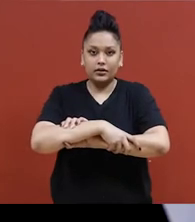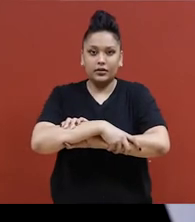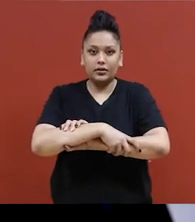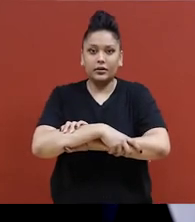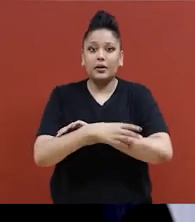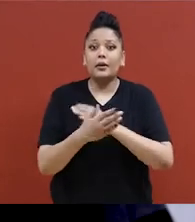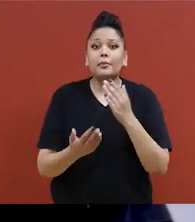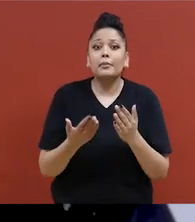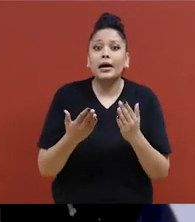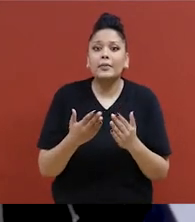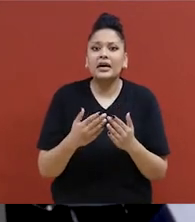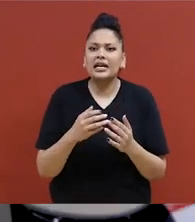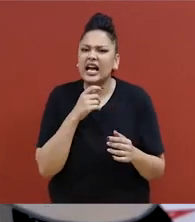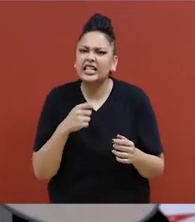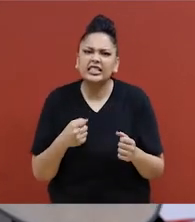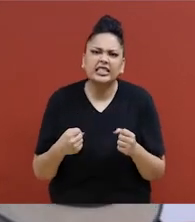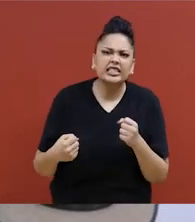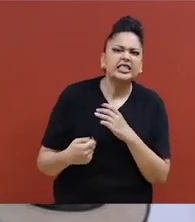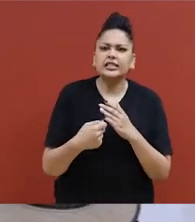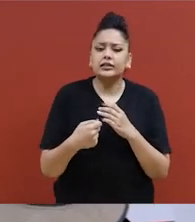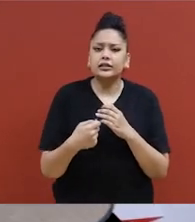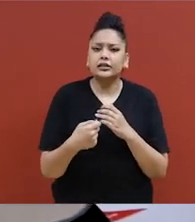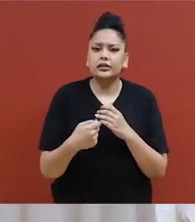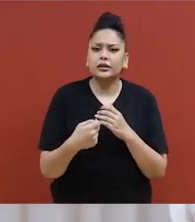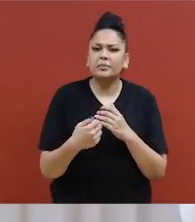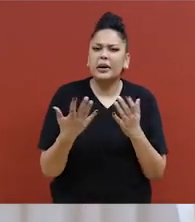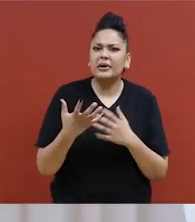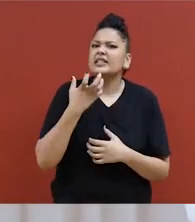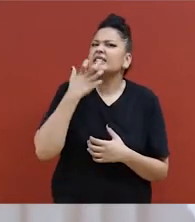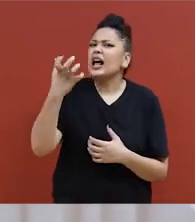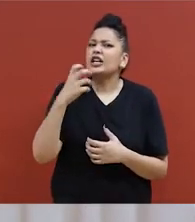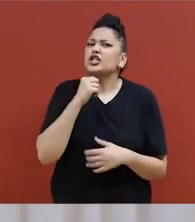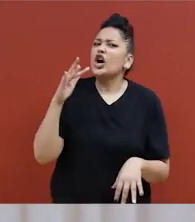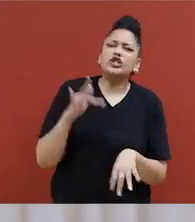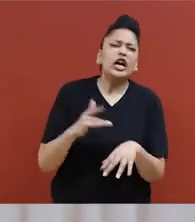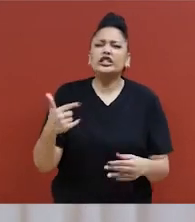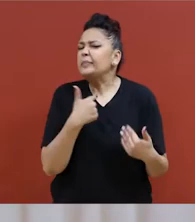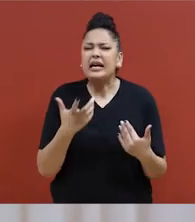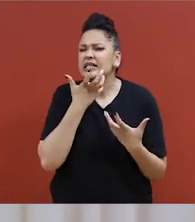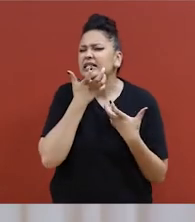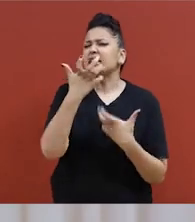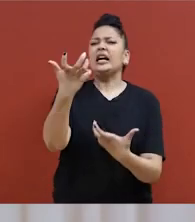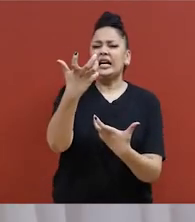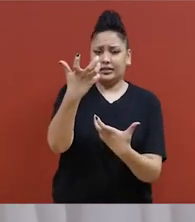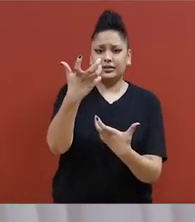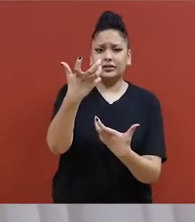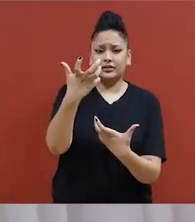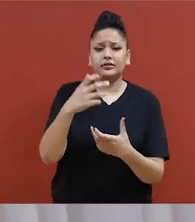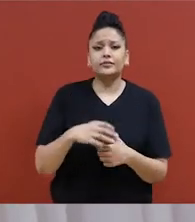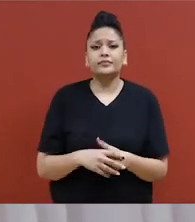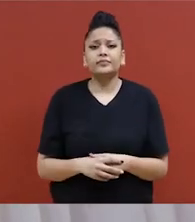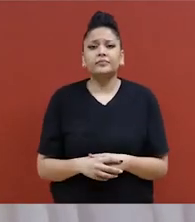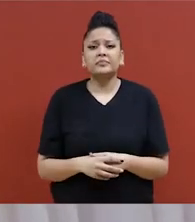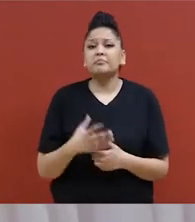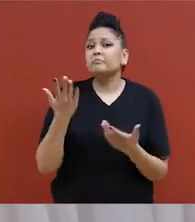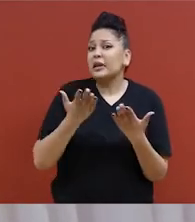coude intérieur. Je n'ai peut-être pas besoin de frapper. Je pourrais crier. Arrête de me toucher.